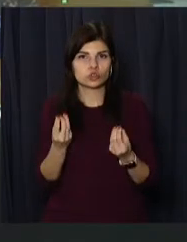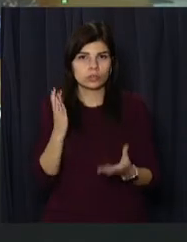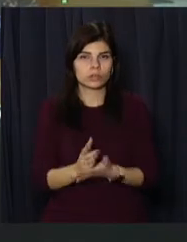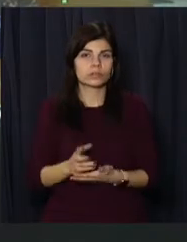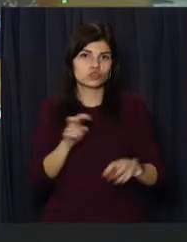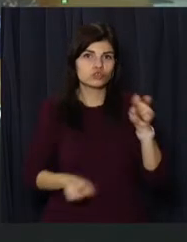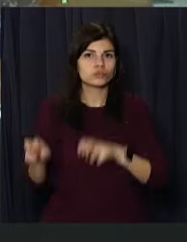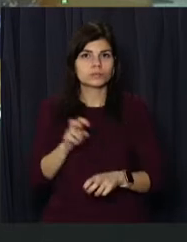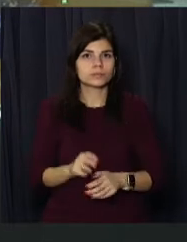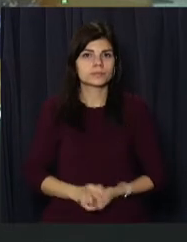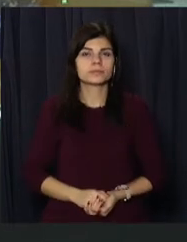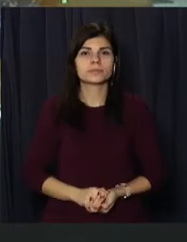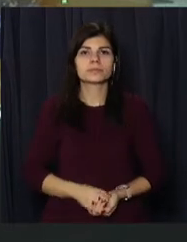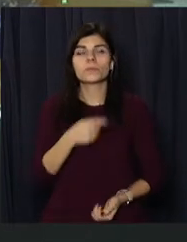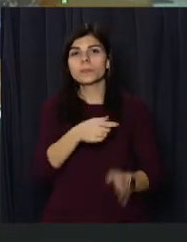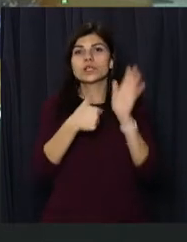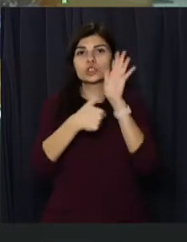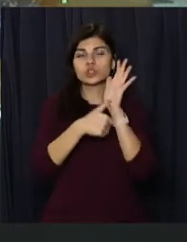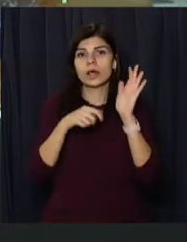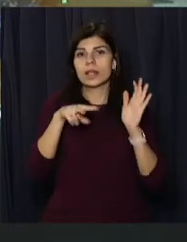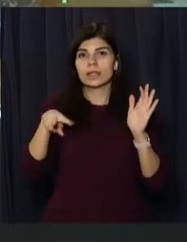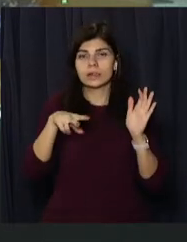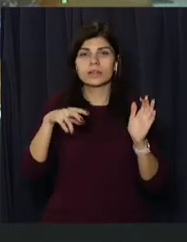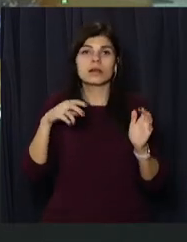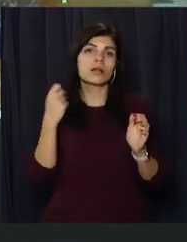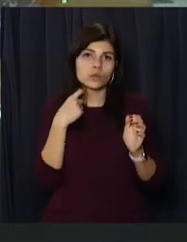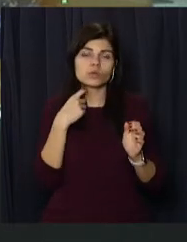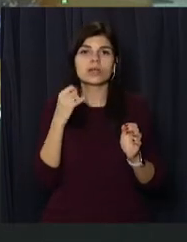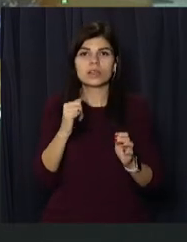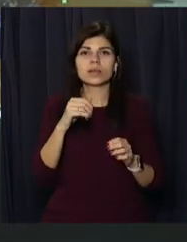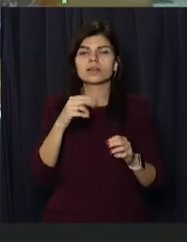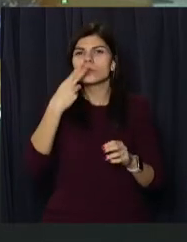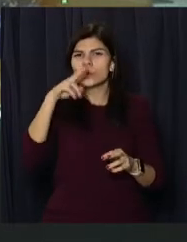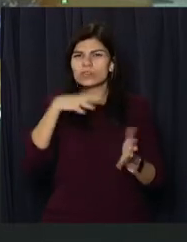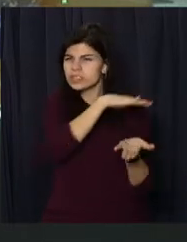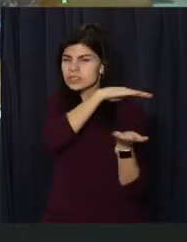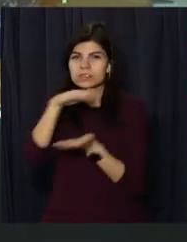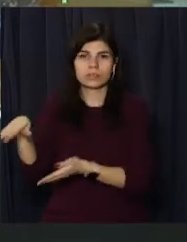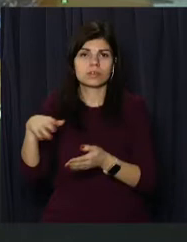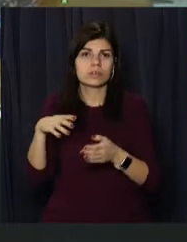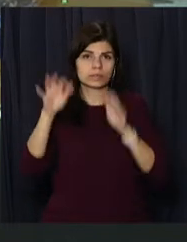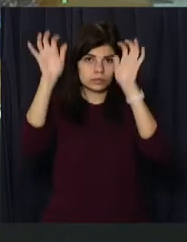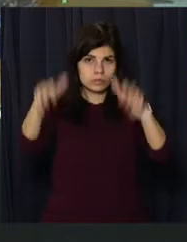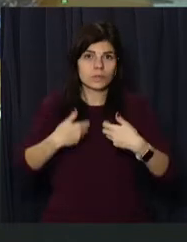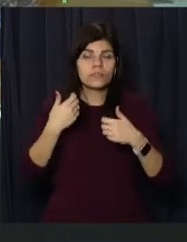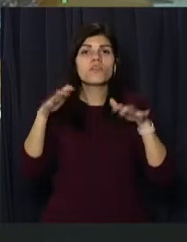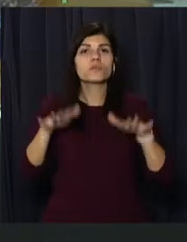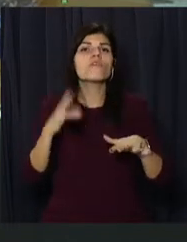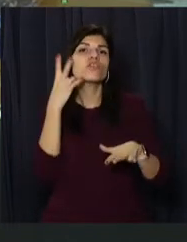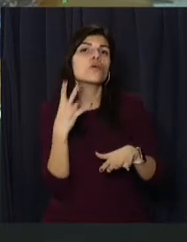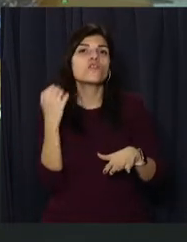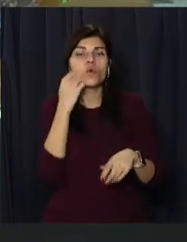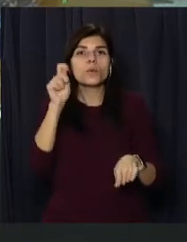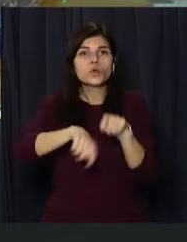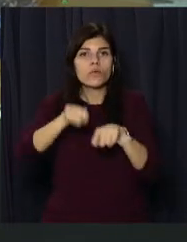600 літрів алкоголю та понад 2 тисячі пачок цигарок вилучили з незаконного обігу поліціянти Новомосковська. Під час